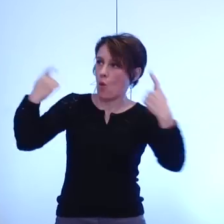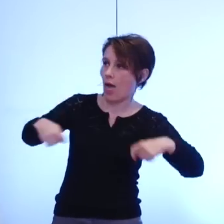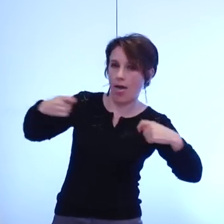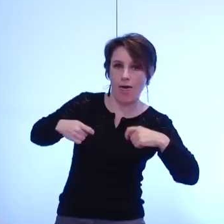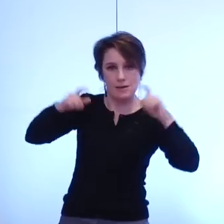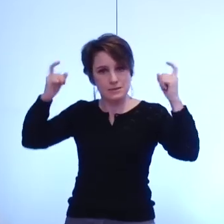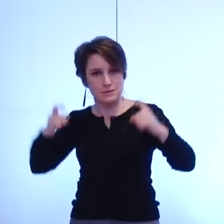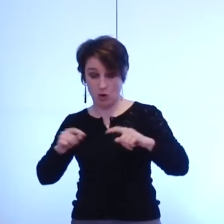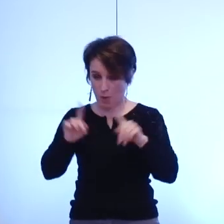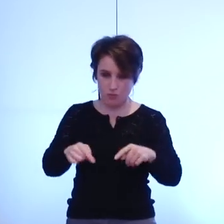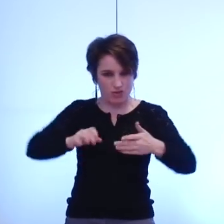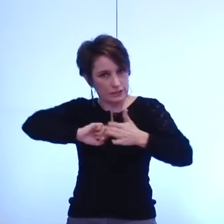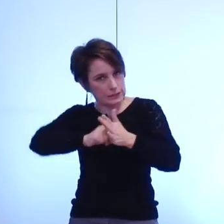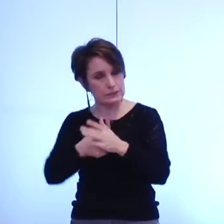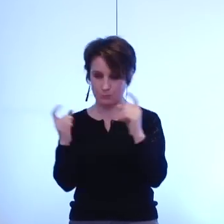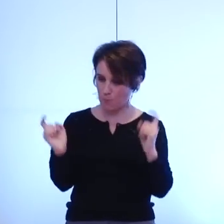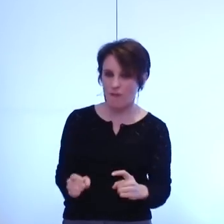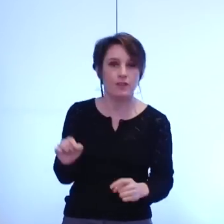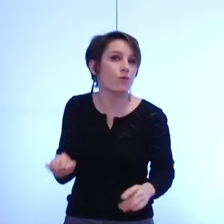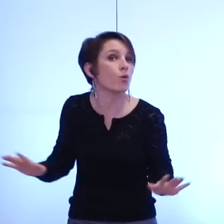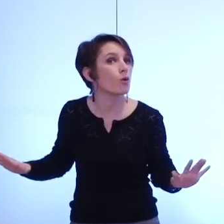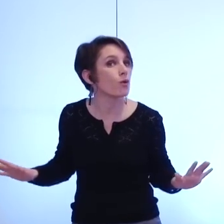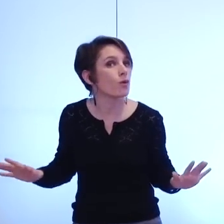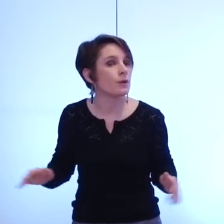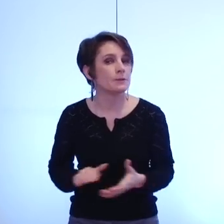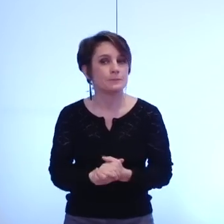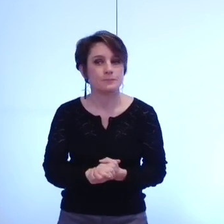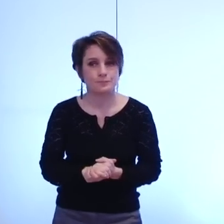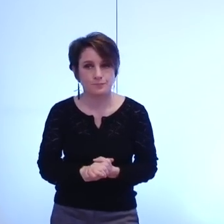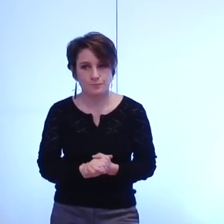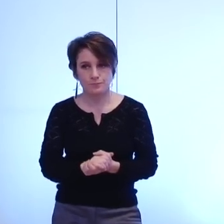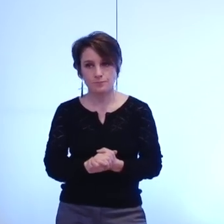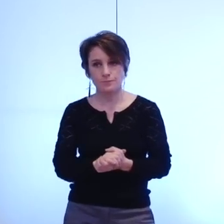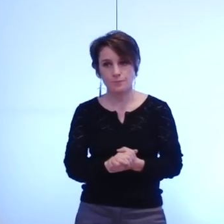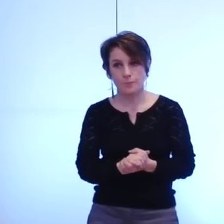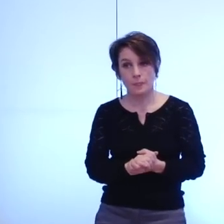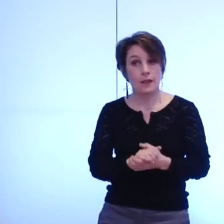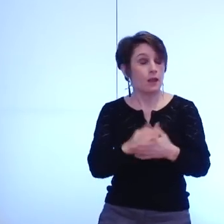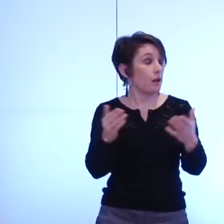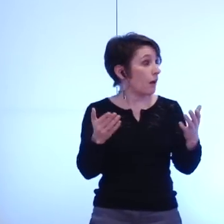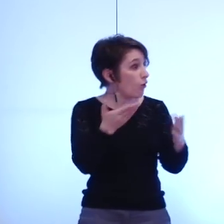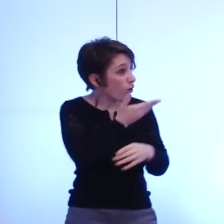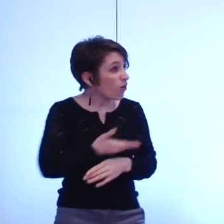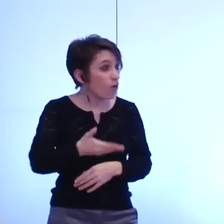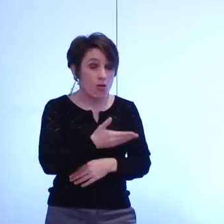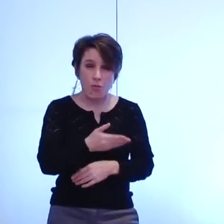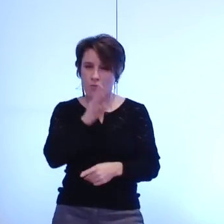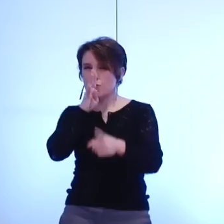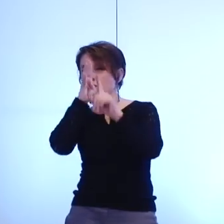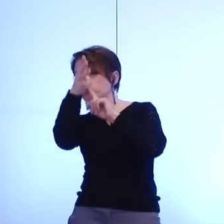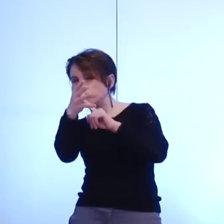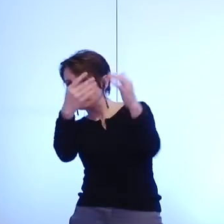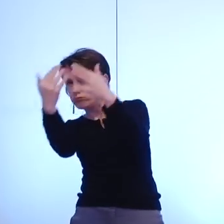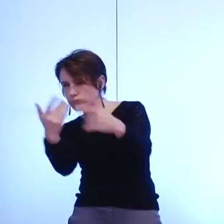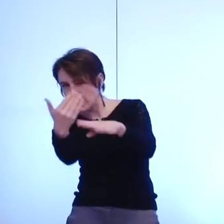alors il faut savoir que cette absence de vision prospective a des conséquences concrètes et on pourrait prendre